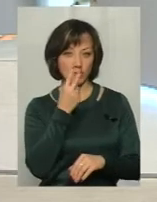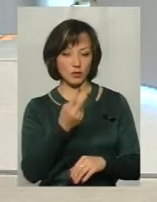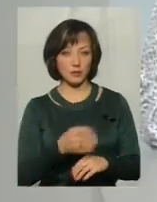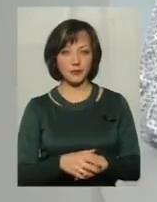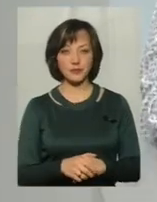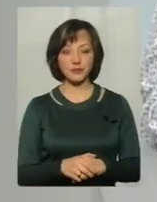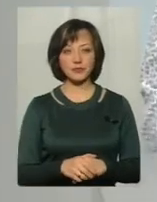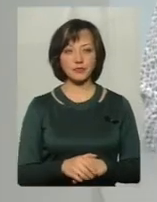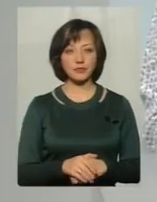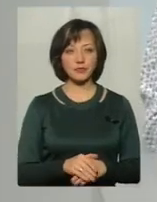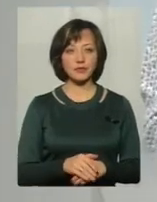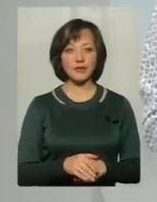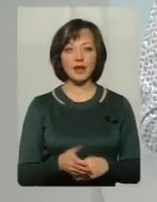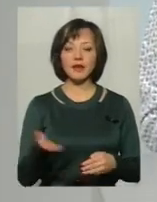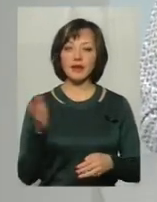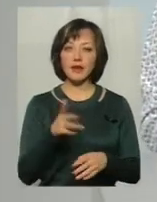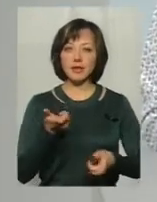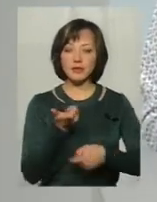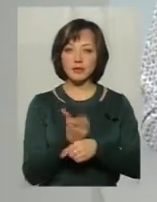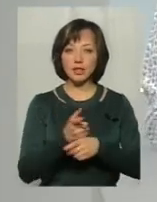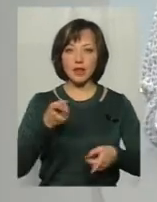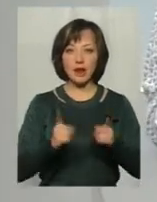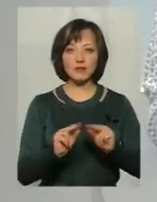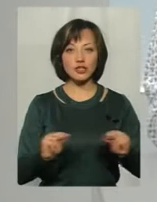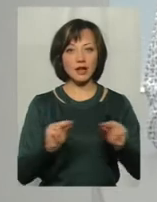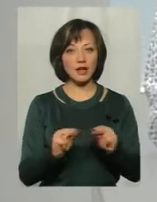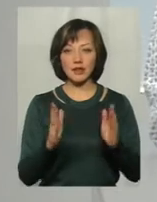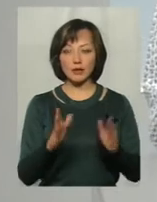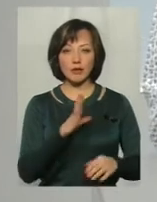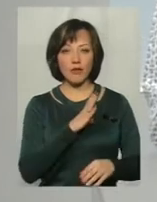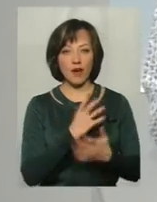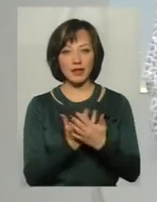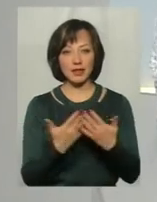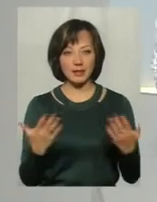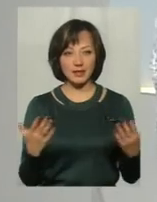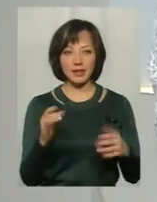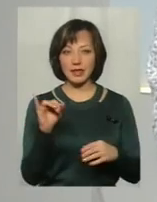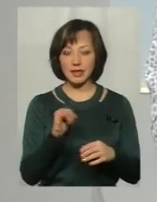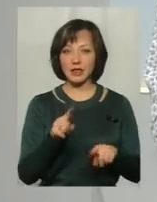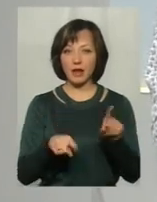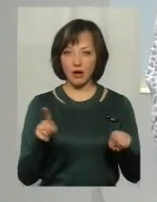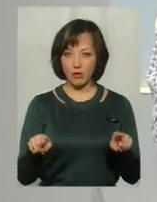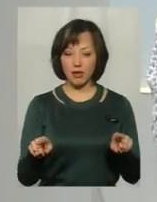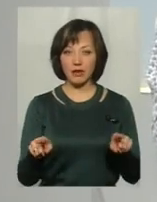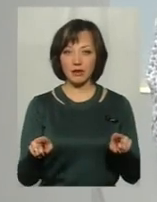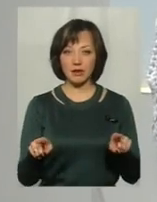Ну, давайте більш реальніше ми будемо. Вчителі все ж таки не тільки бувають різні, але і деколи